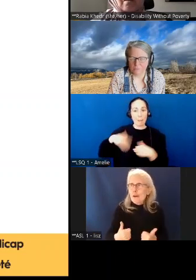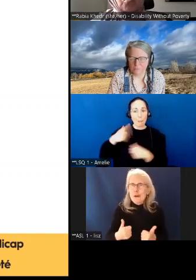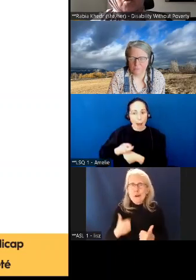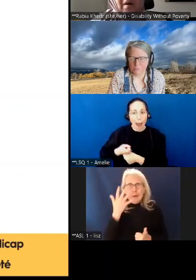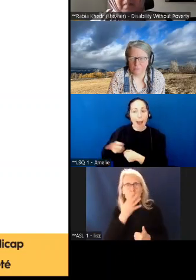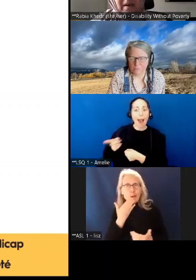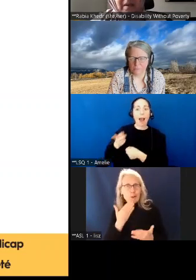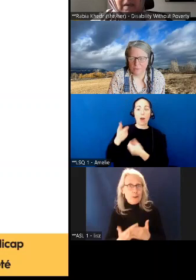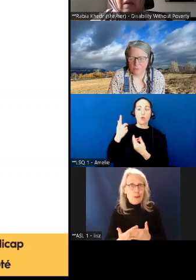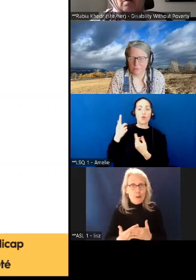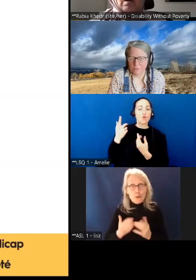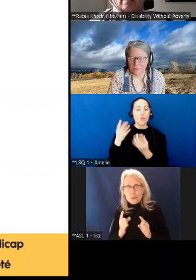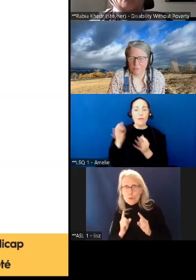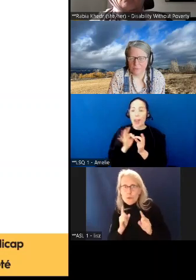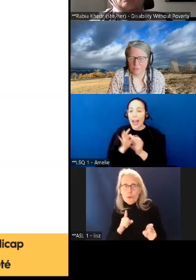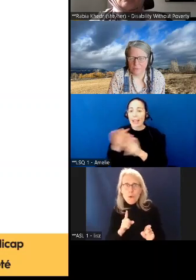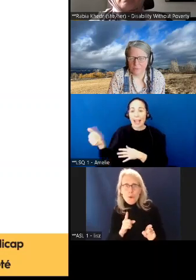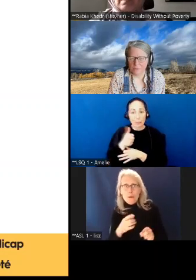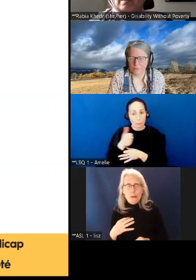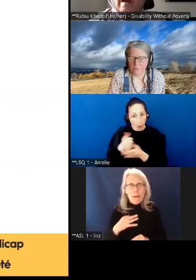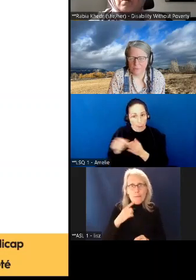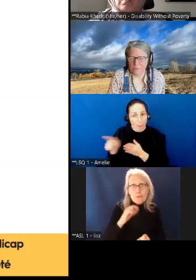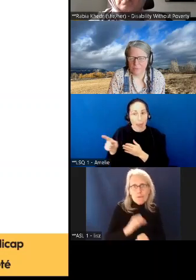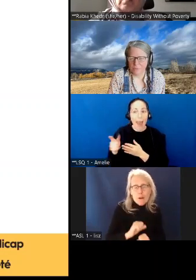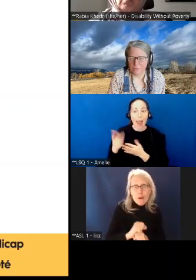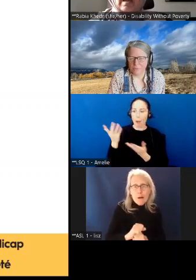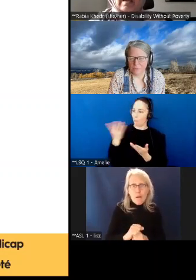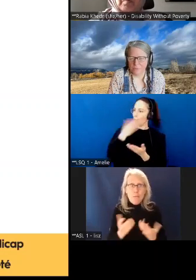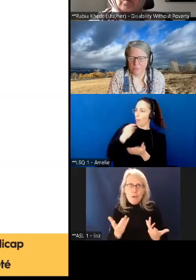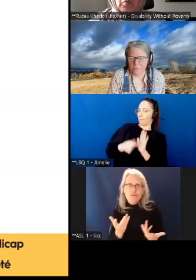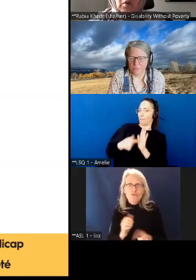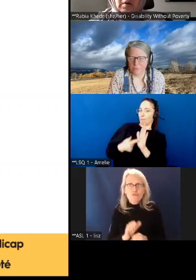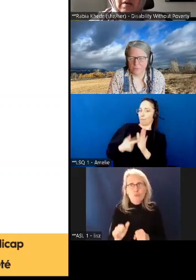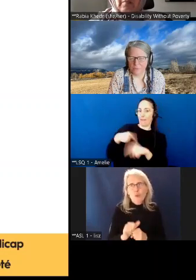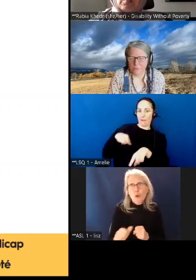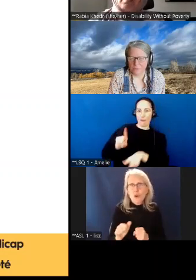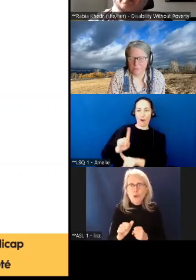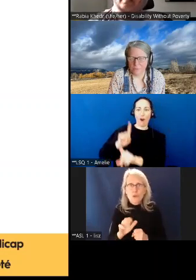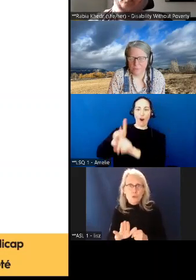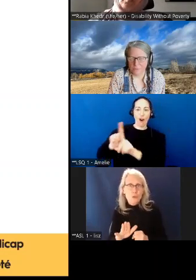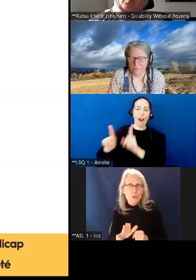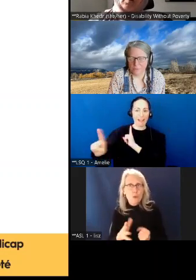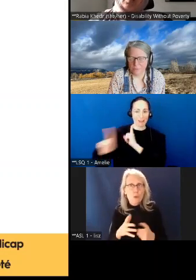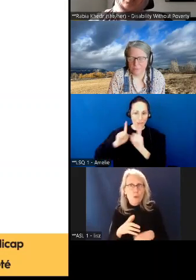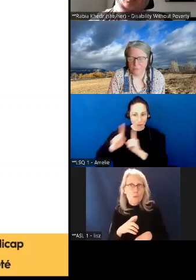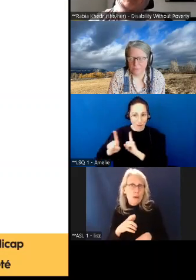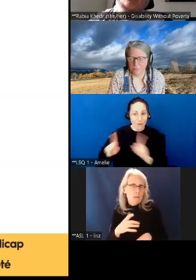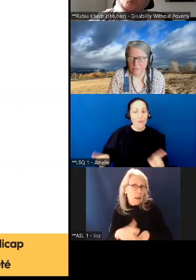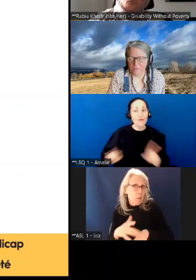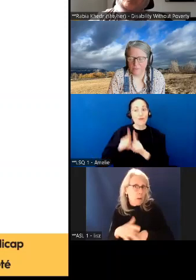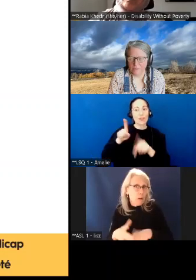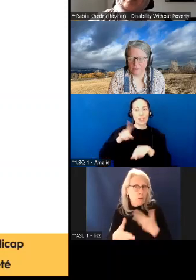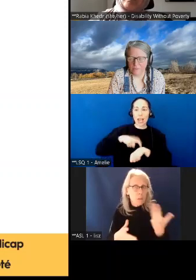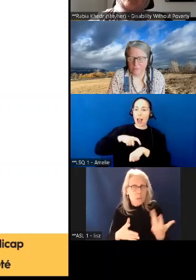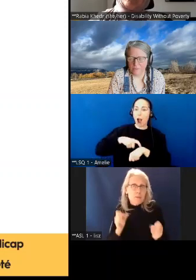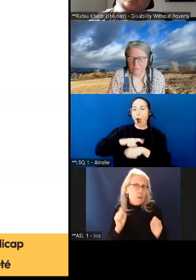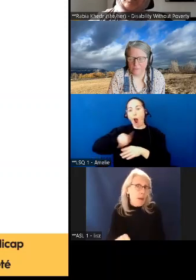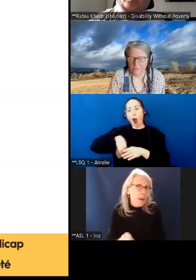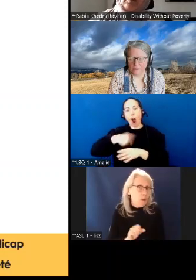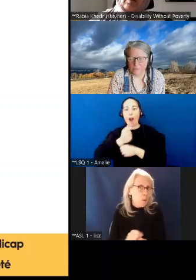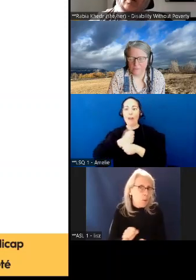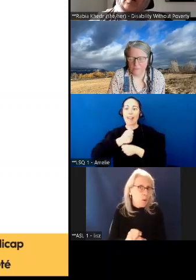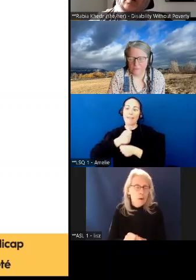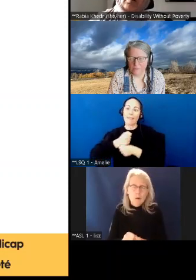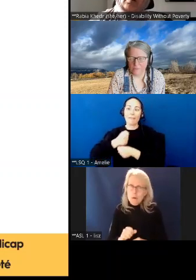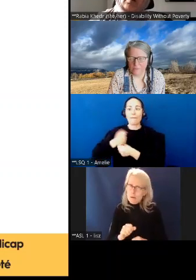vous payer les frais de transport, bien paraître pour aller passer une entrevue et travailler les heures que vous êtes